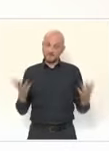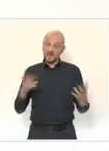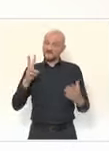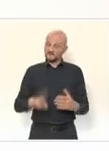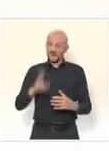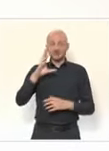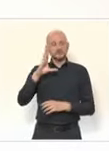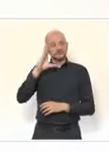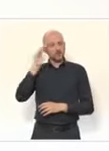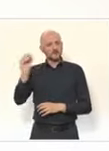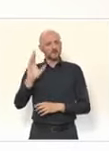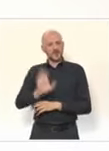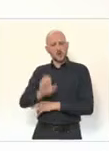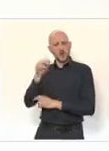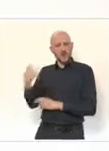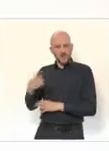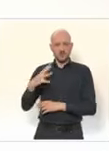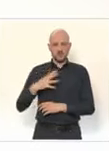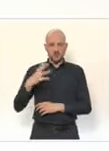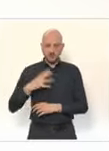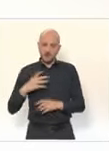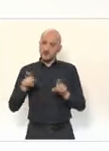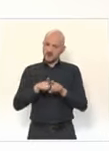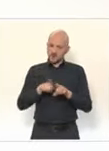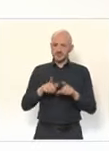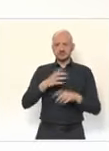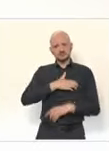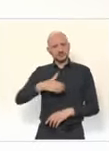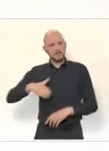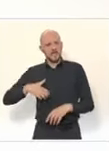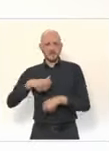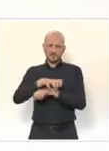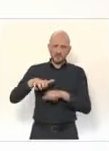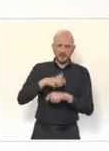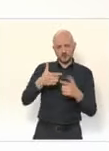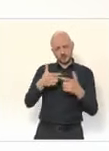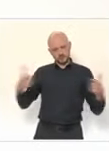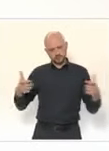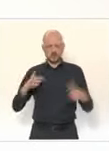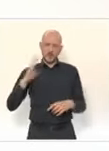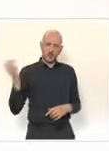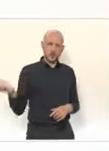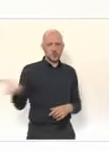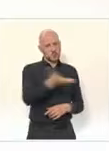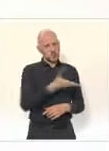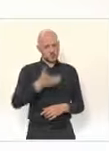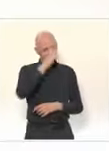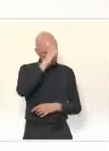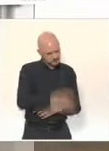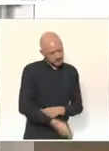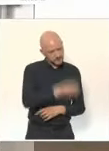des personnels de l'éducation nationale, mais aussi des collectivités locales. Nous leur devons la reconnaissance car c'est grâce à